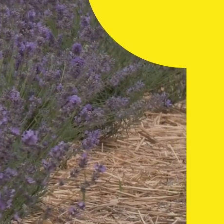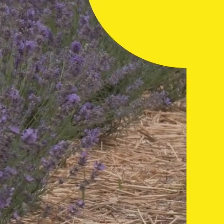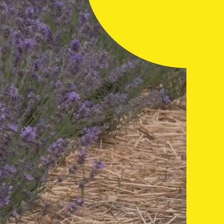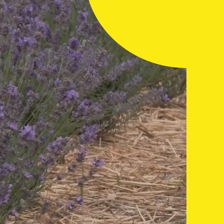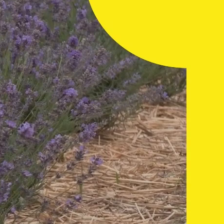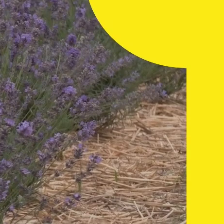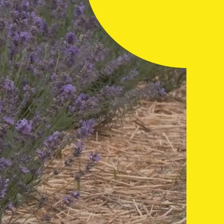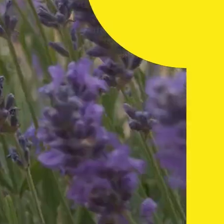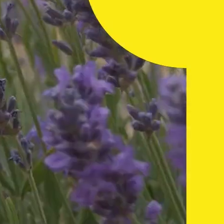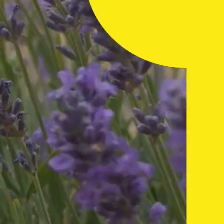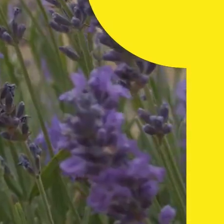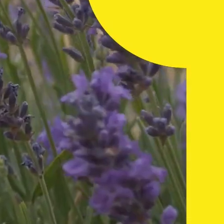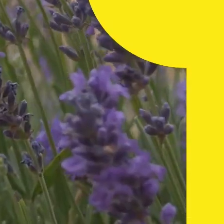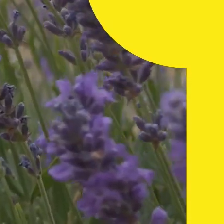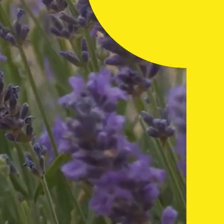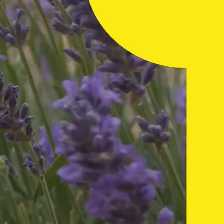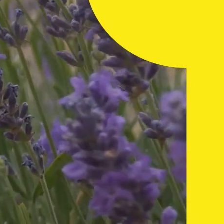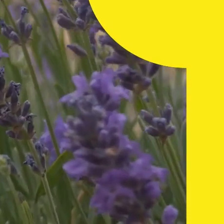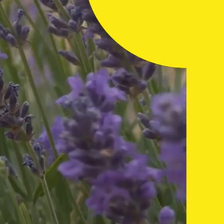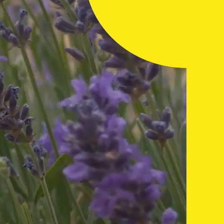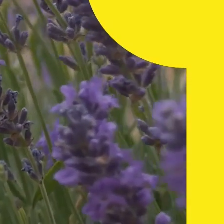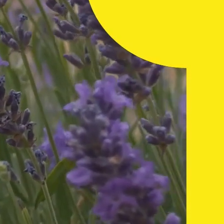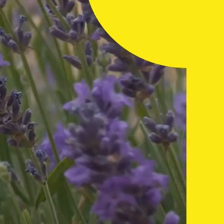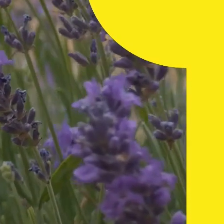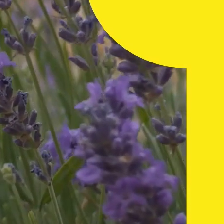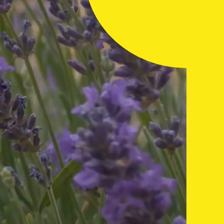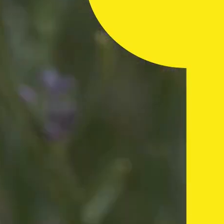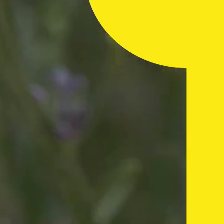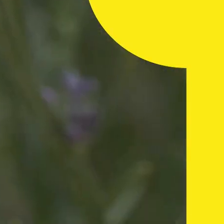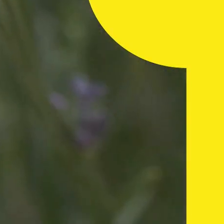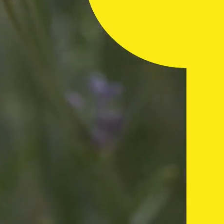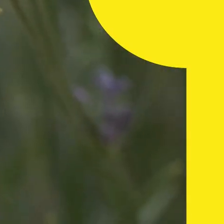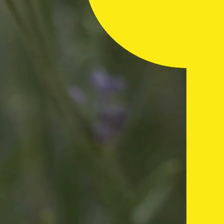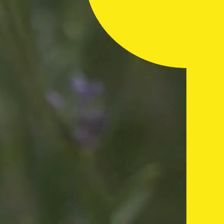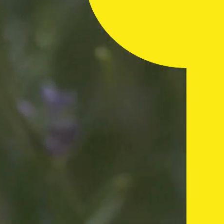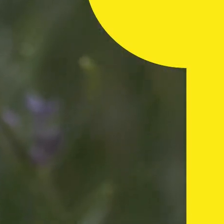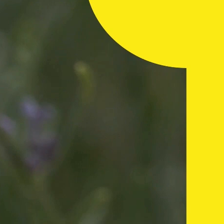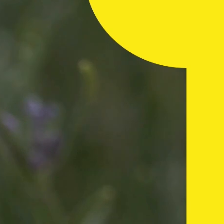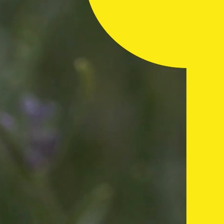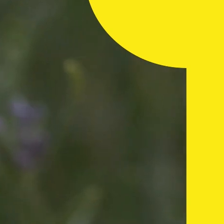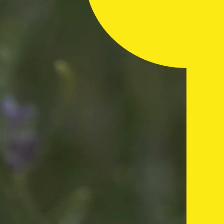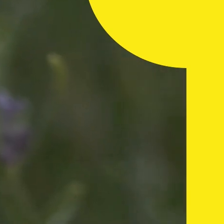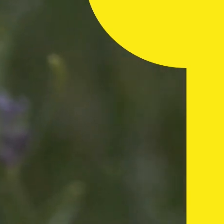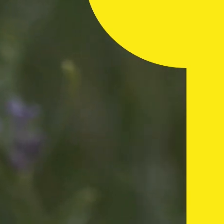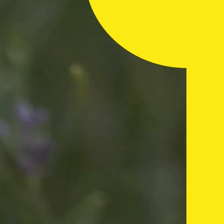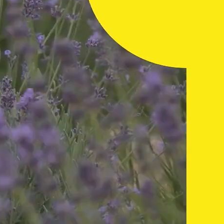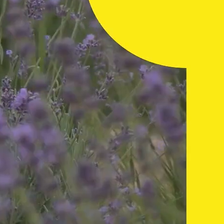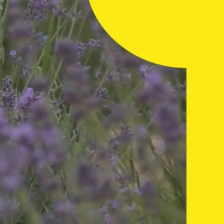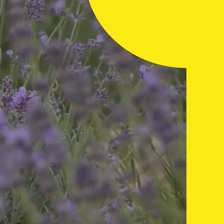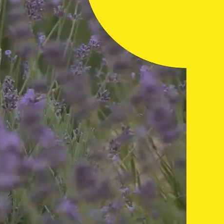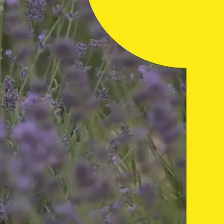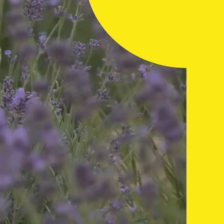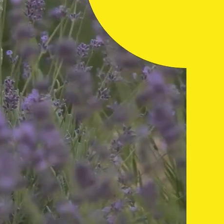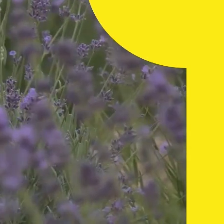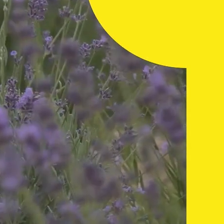За прогнозом черкаських синоптиків, температура повітря завтра 11 серпня по Черкаській області вночі 12-17,